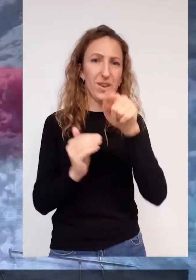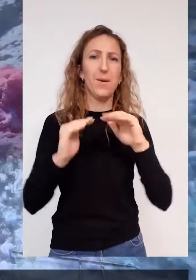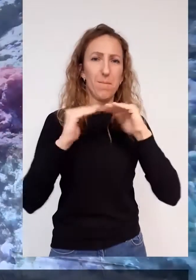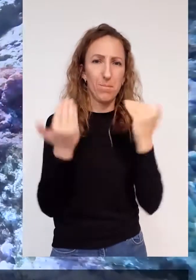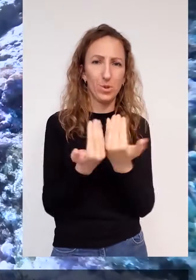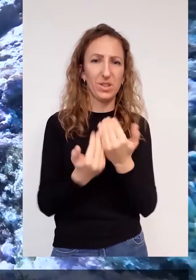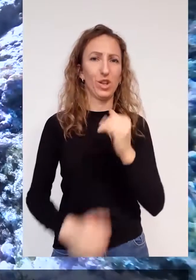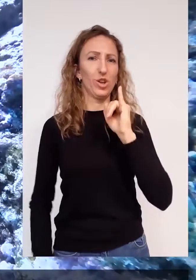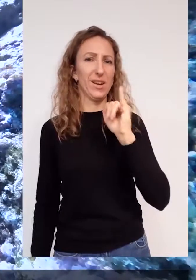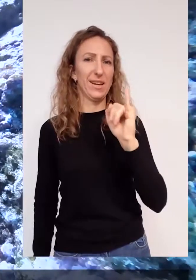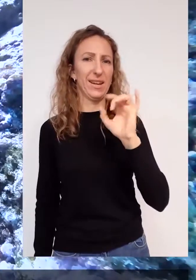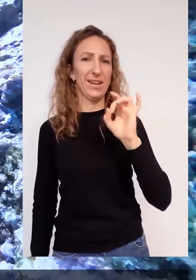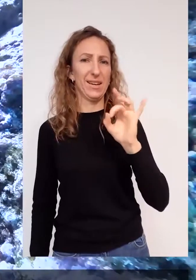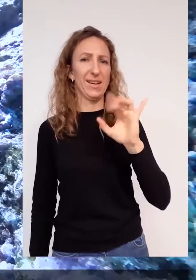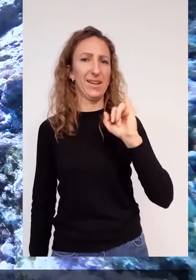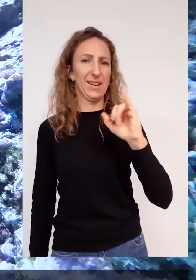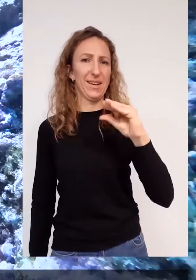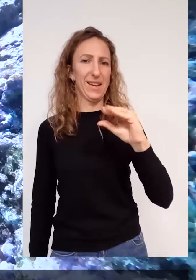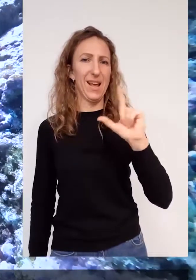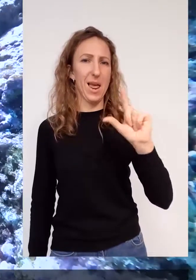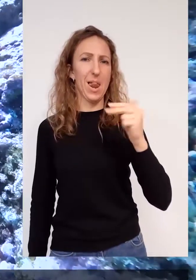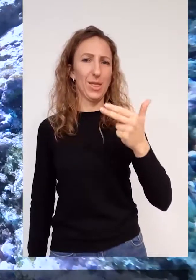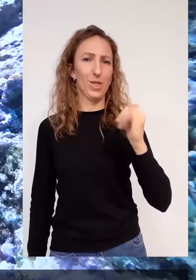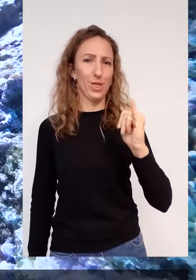Poznaj igielnika